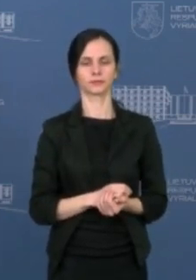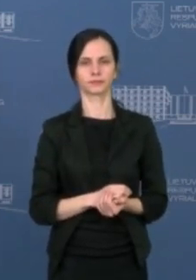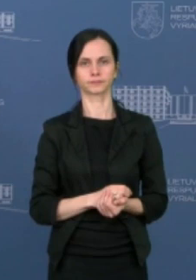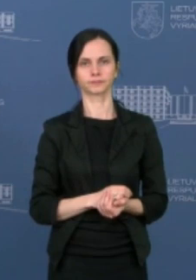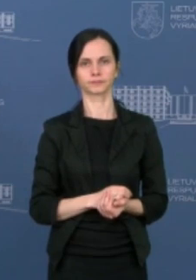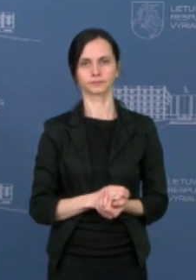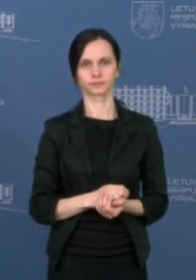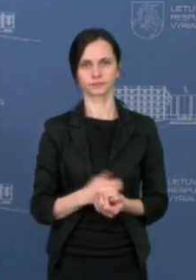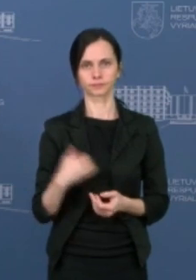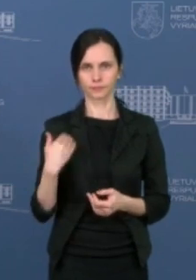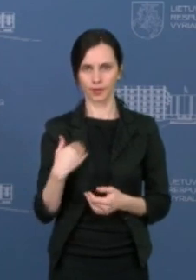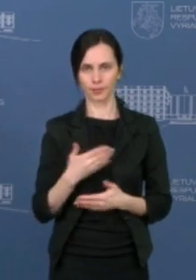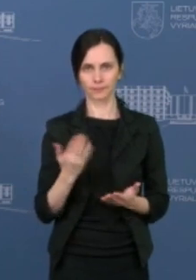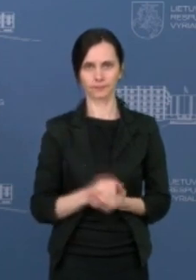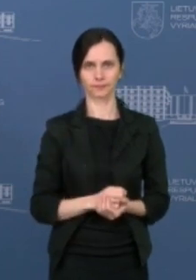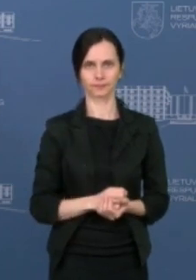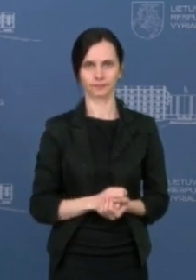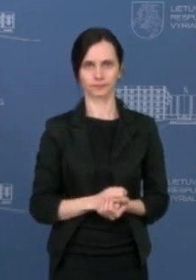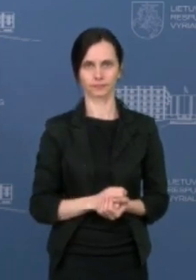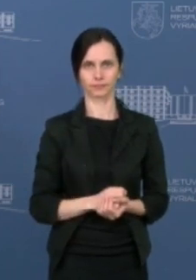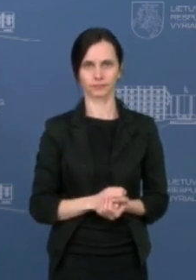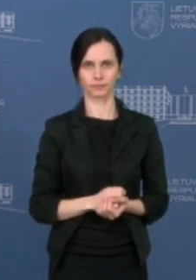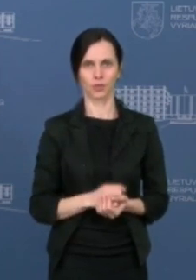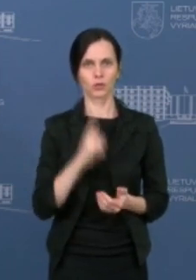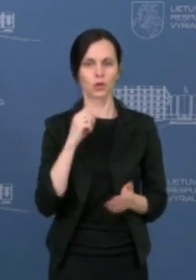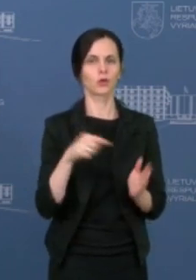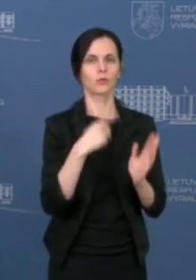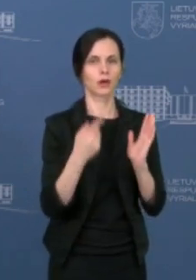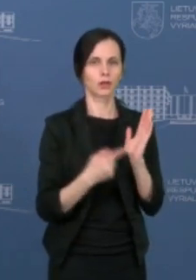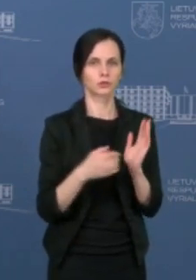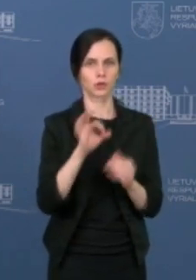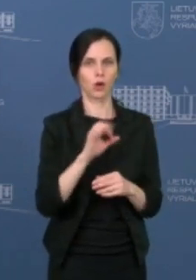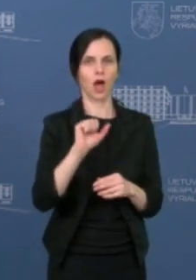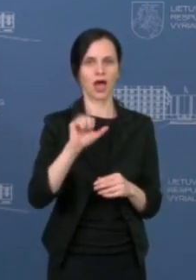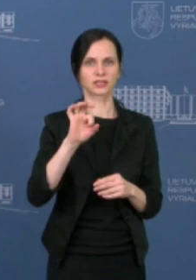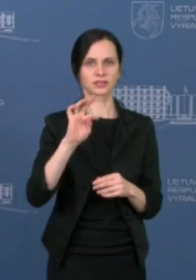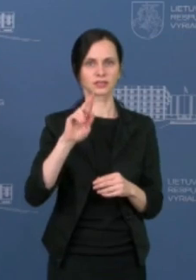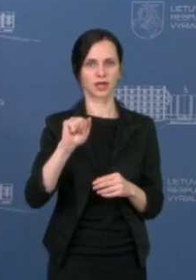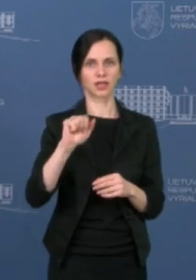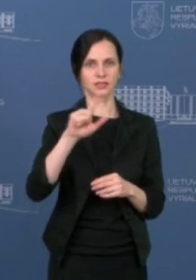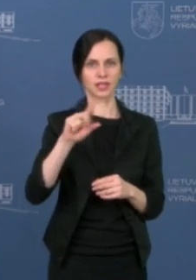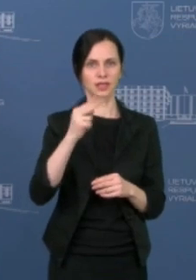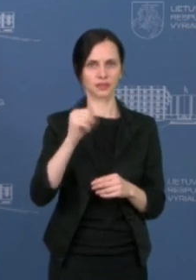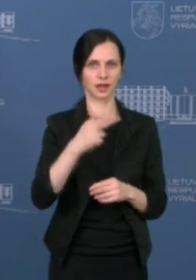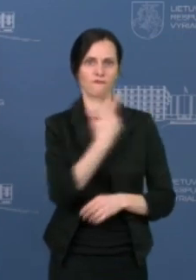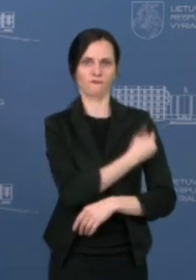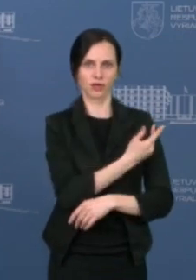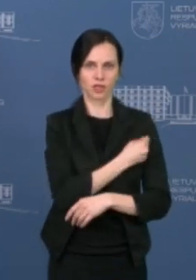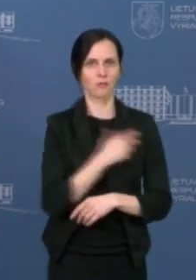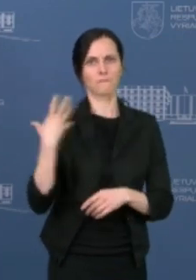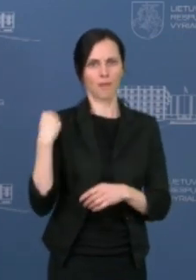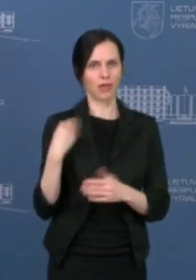Labadiena. Aš noriu pasitirauti, ar priėmėte sprendimą dėl amžiaus ribos AstraZeneca vakcinos naudojimui? Ačiū.